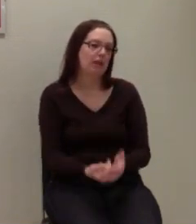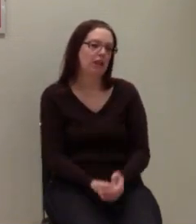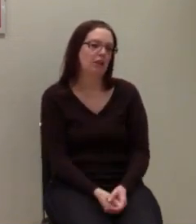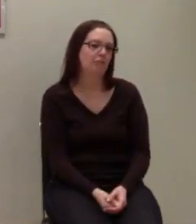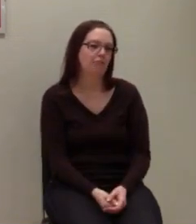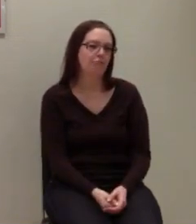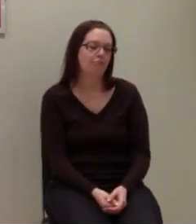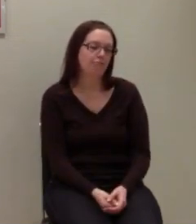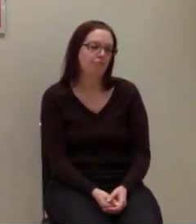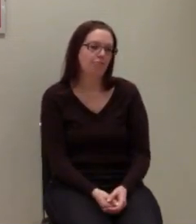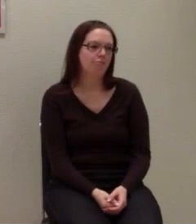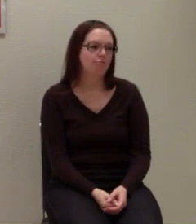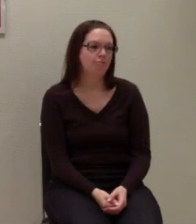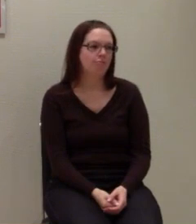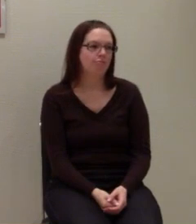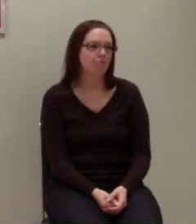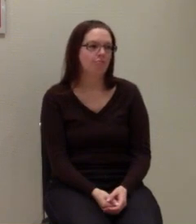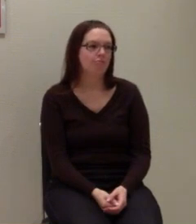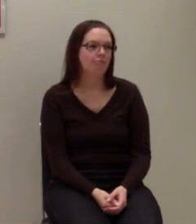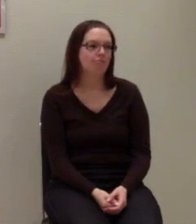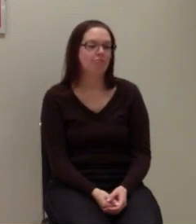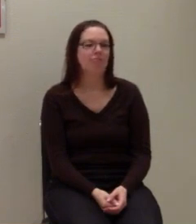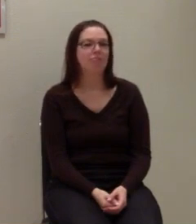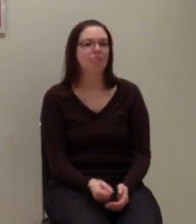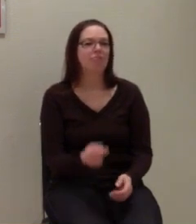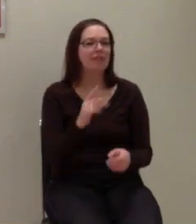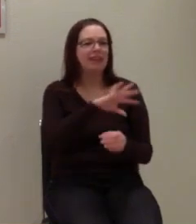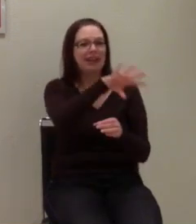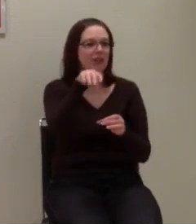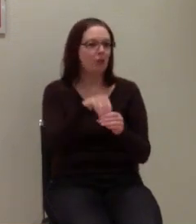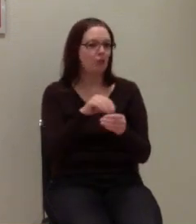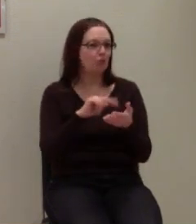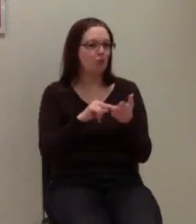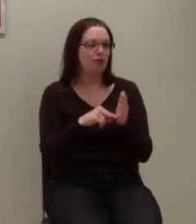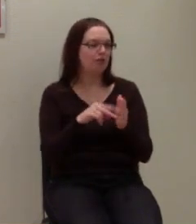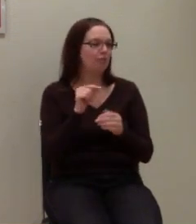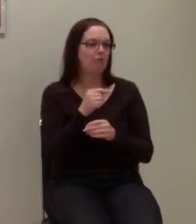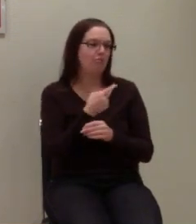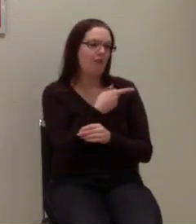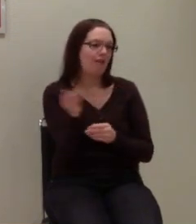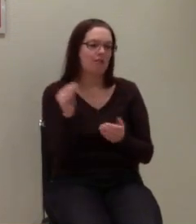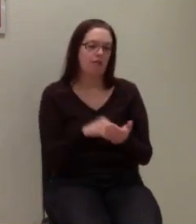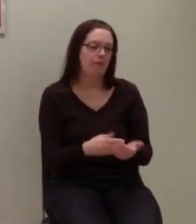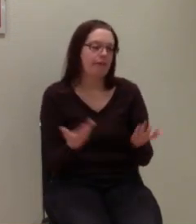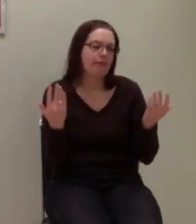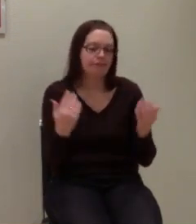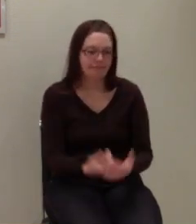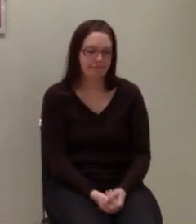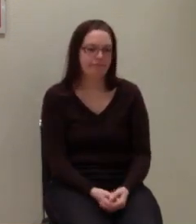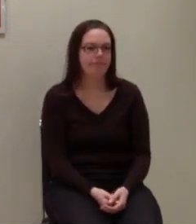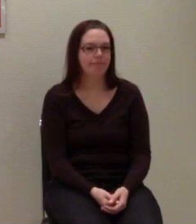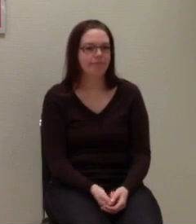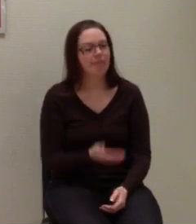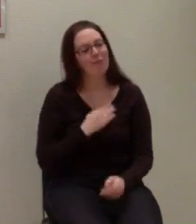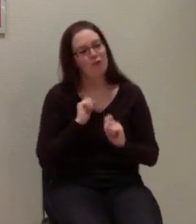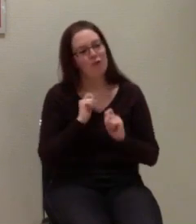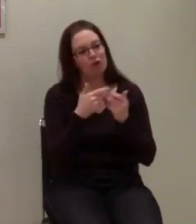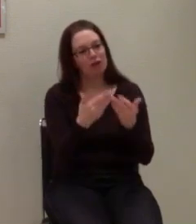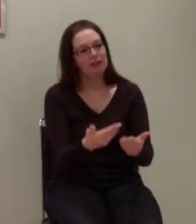Dann hätten wir nämlich so ziemlich alle drin, niemand wird diskriminiert und da würden wir alles mit abdecken, wäre mein Vorschlag.